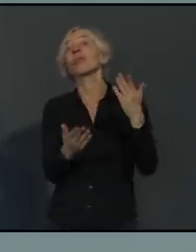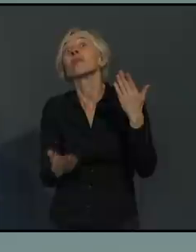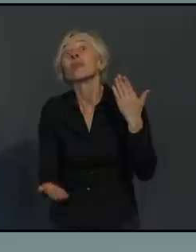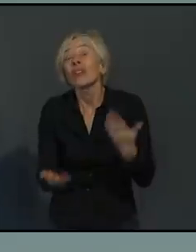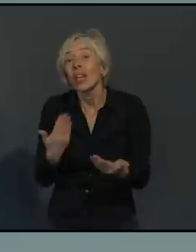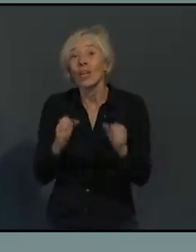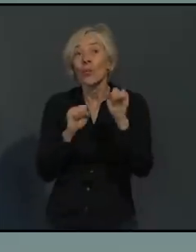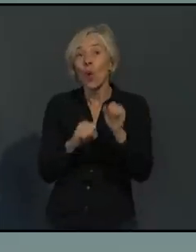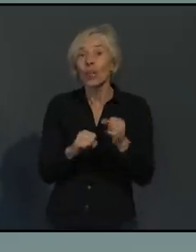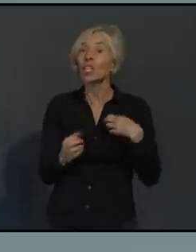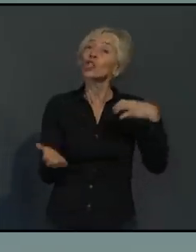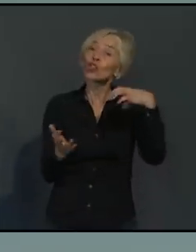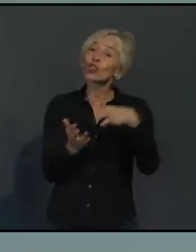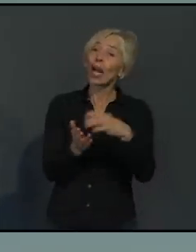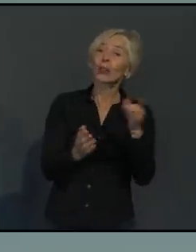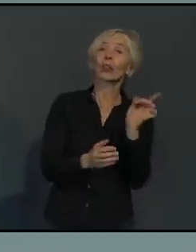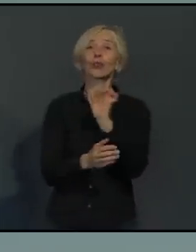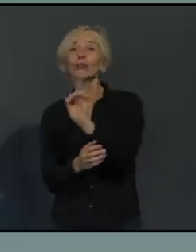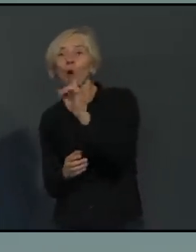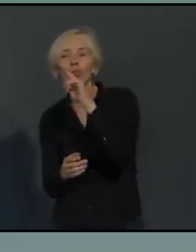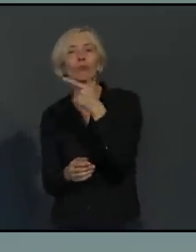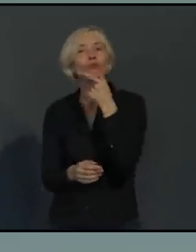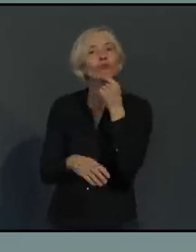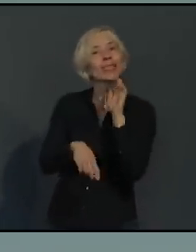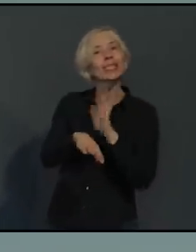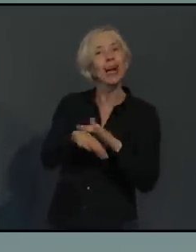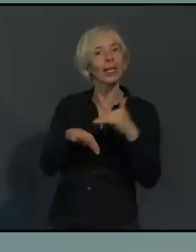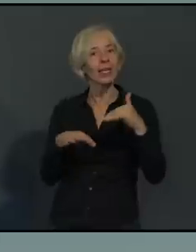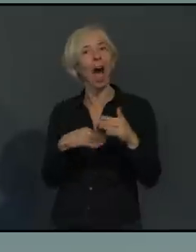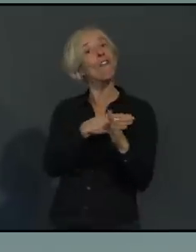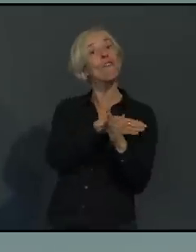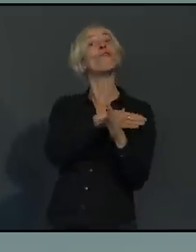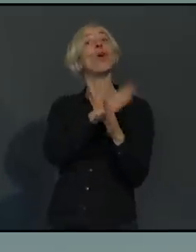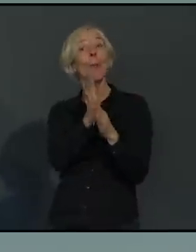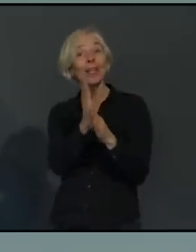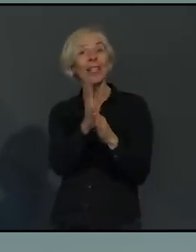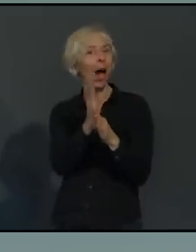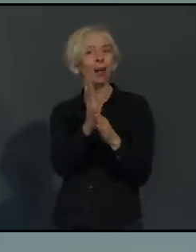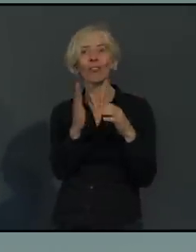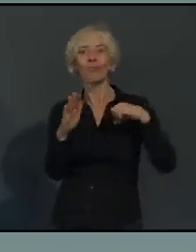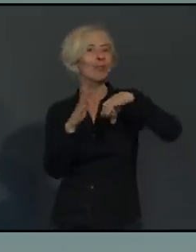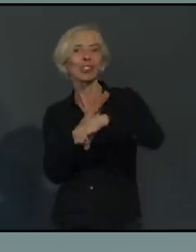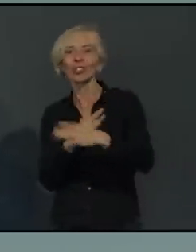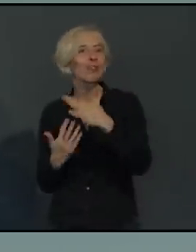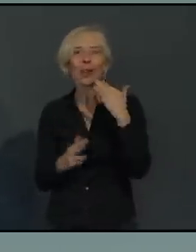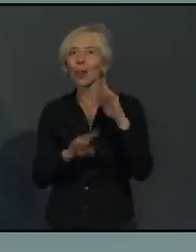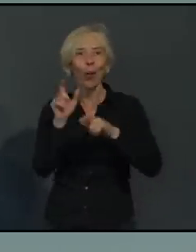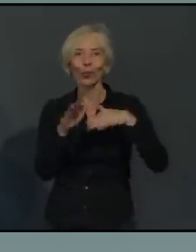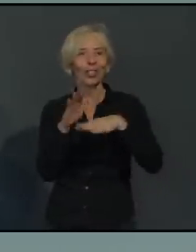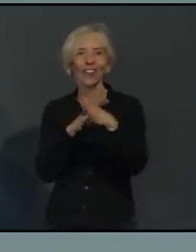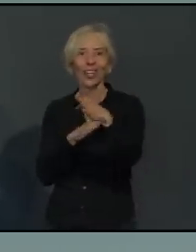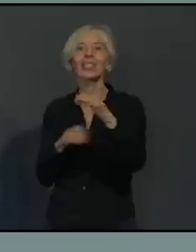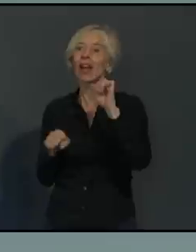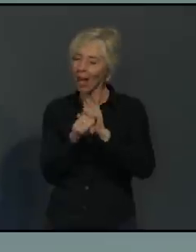so viel los ist. Vielleicht mal den Vormittag zu nutzen, um Weihnachtseinkäufe zu tätigen. Aber es gibt auch andere Möglichkeiten, den